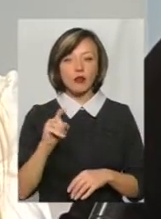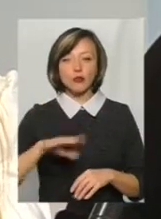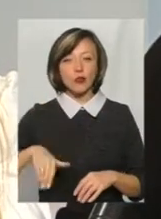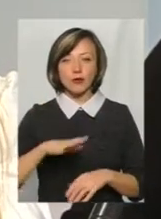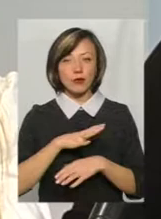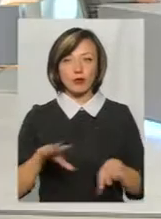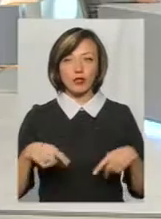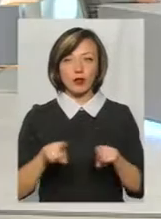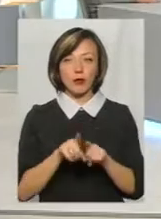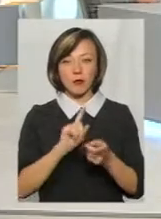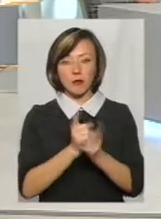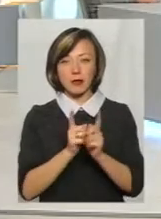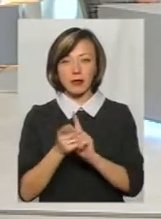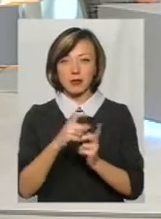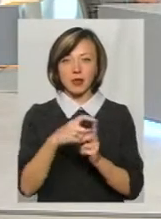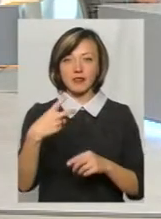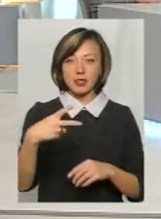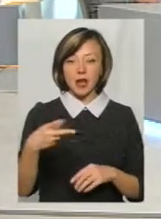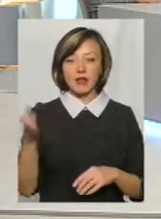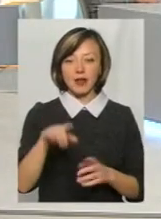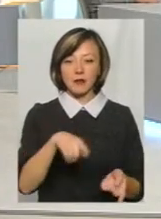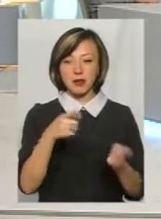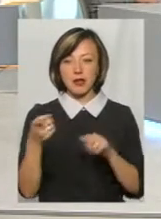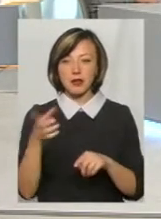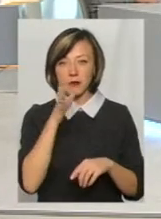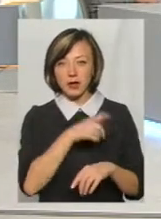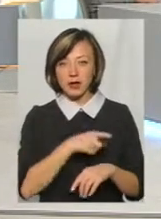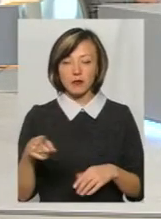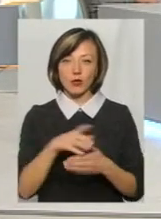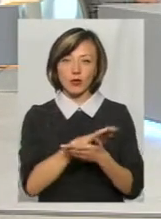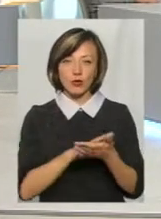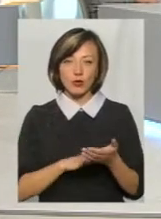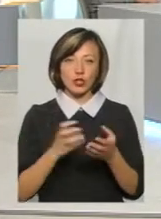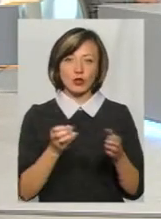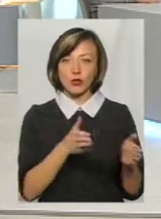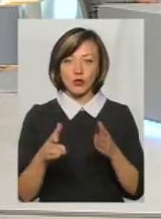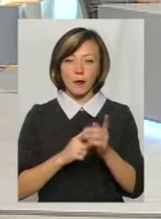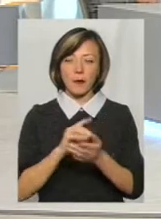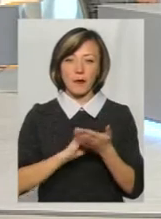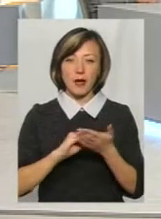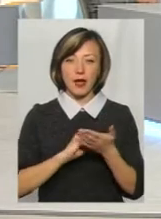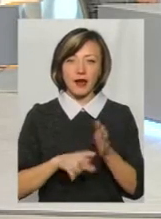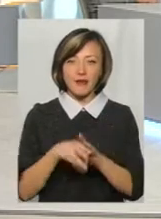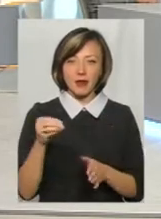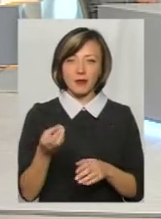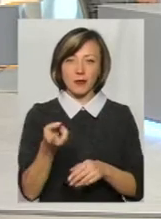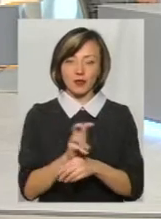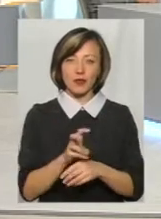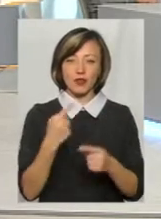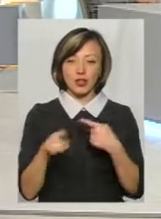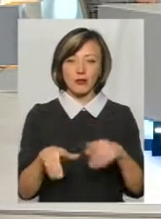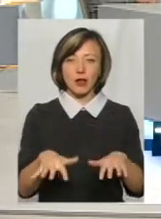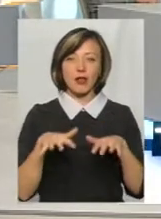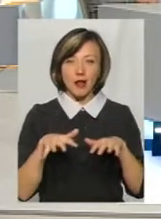не було такого, знаєте, підміни понятий з 2020 року, а потім давайте перехідний період, а потім продовжимо, потім не готово, перевибори, нема коліцій. Потім прийшов інший парламент і